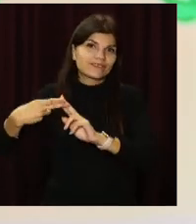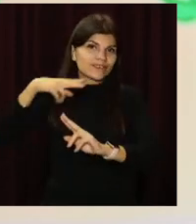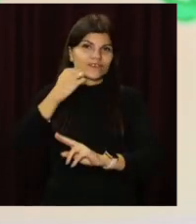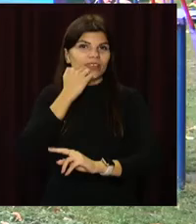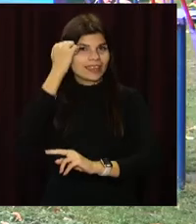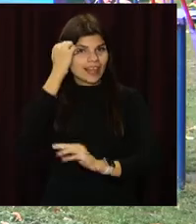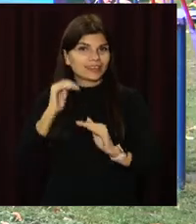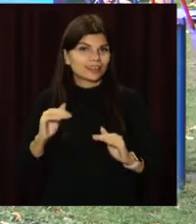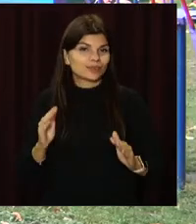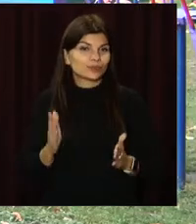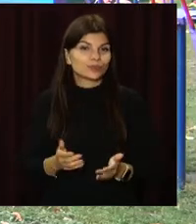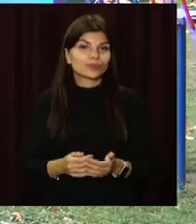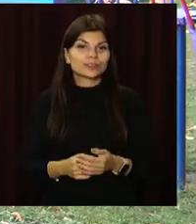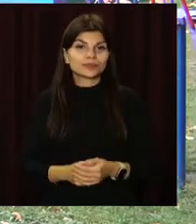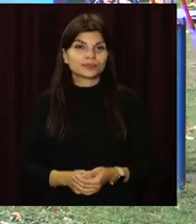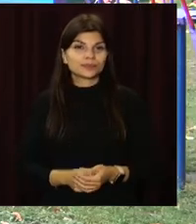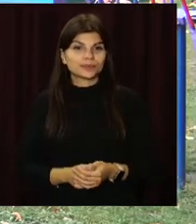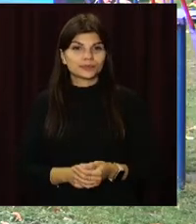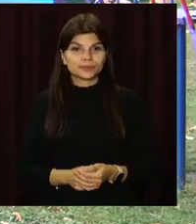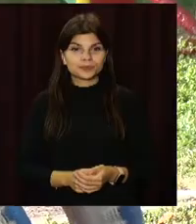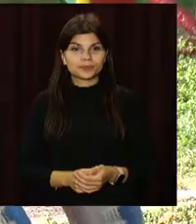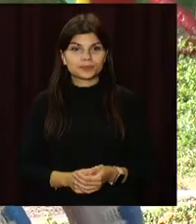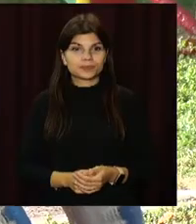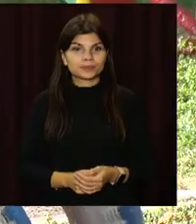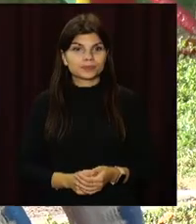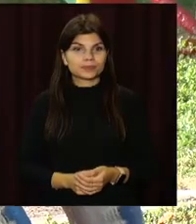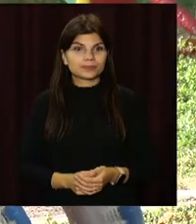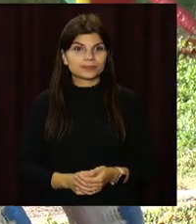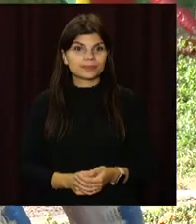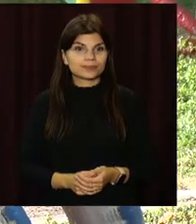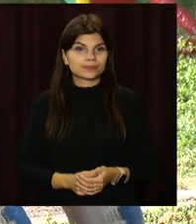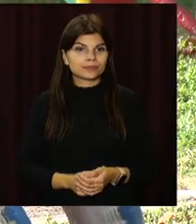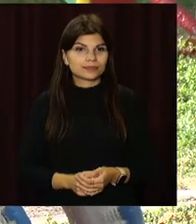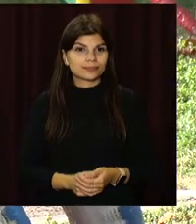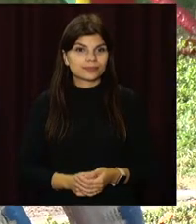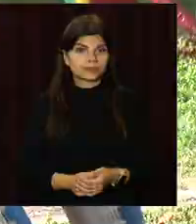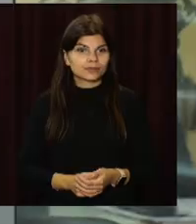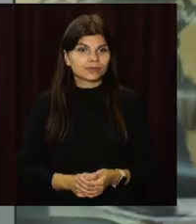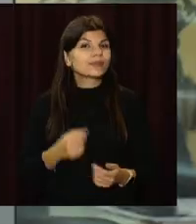віддячують. Анастасія Вільхова, Володимир Туркулець, Оупен Юст, телеканал «Відкритий».